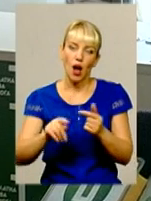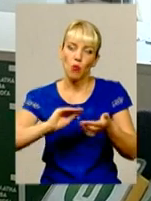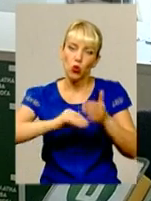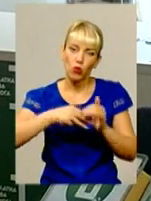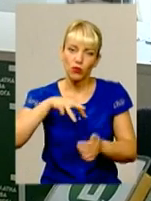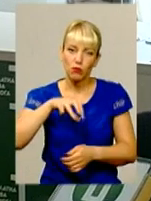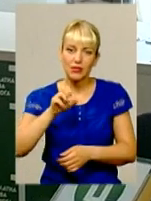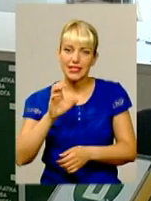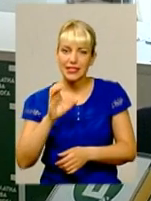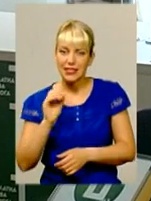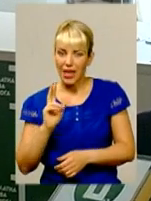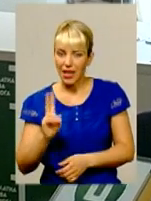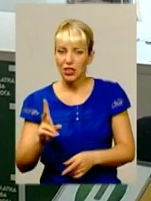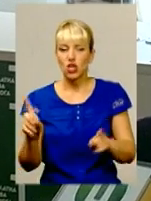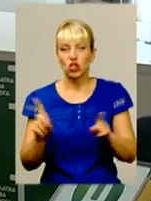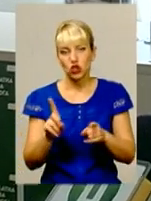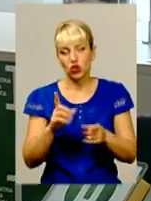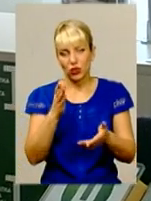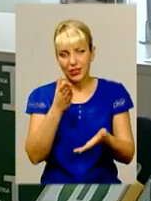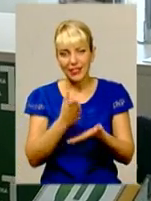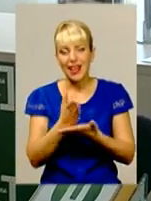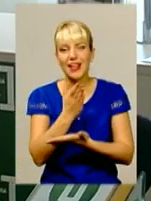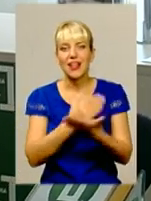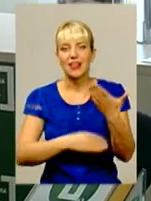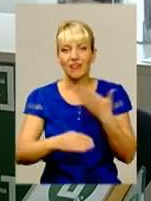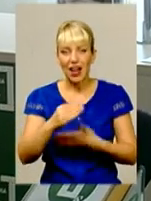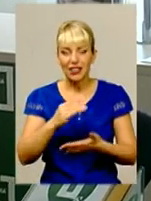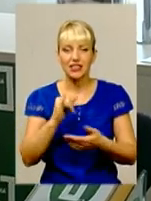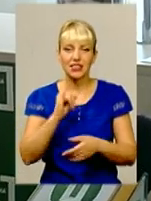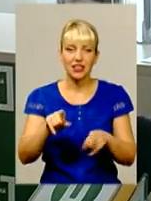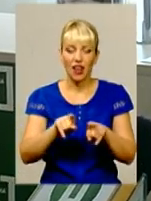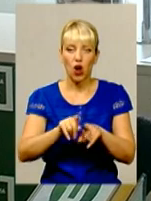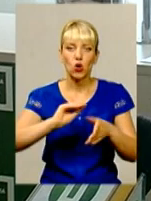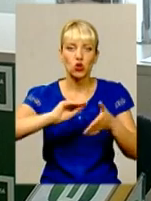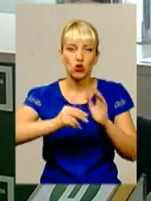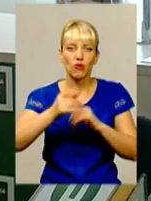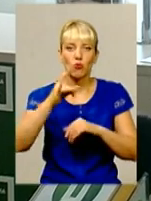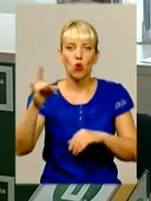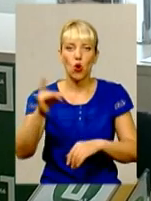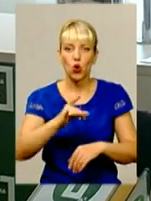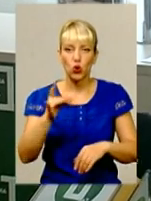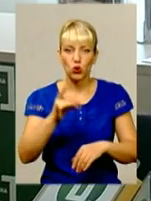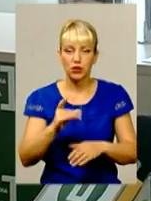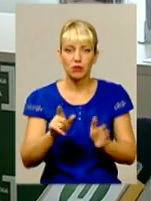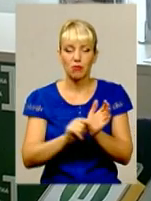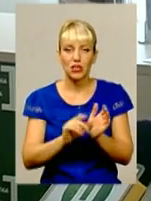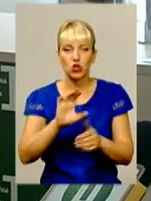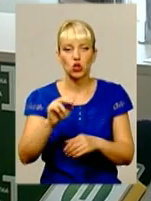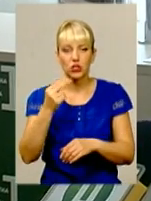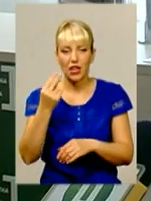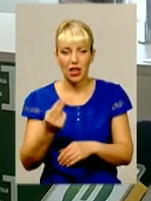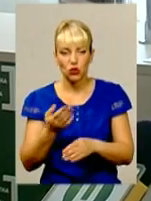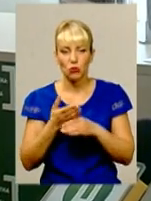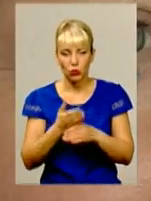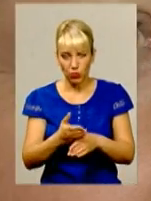що людині присвоєно групи інвалідності, і також довідку про розмір пенсії або соціальної допомоги, яка призначається